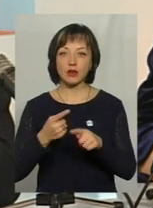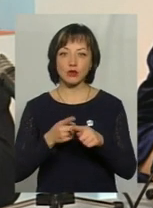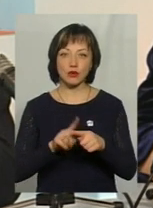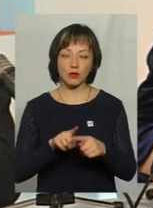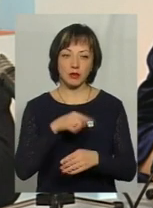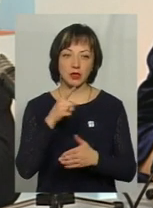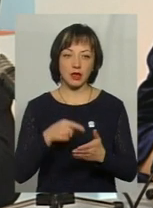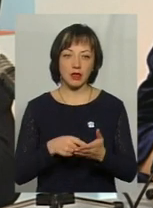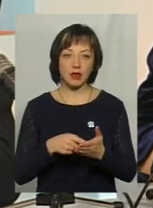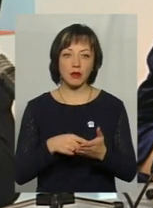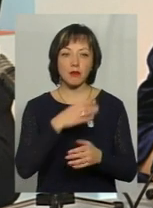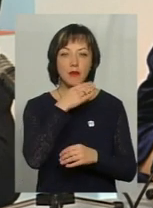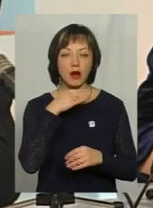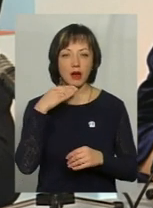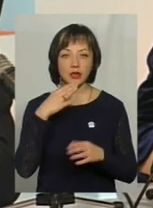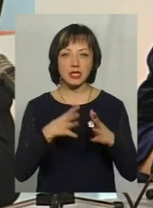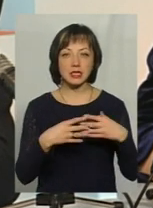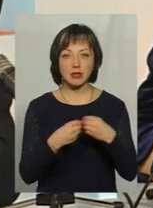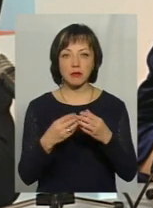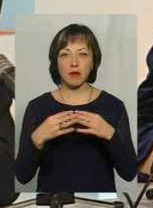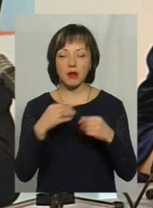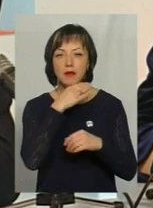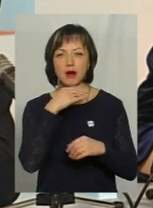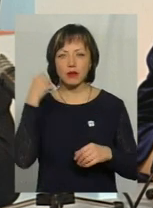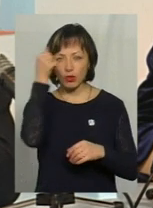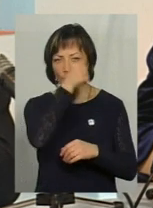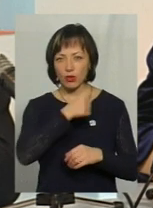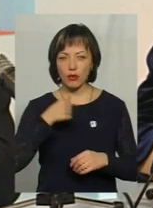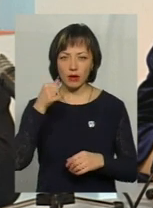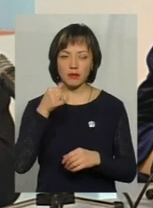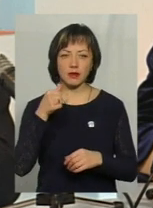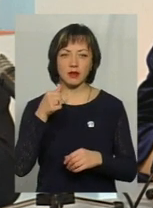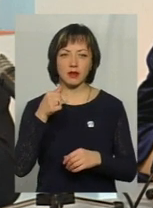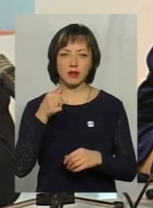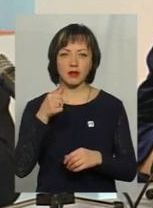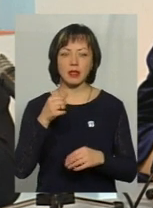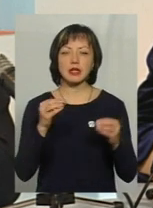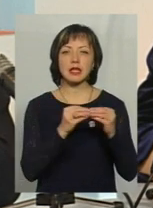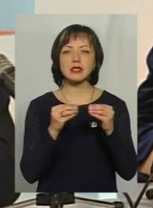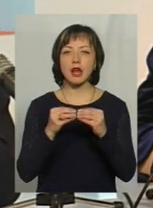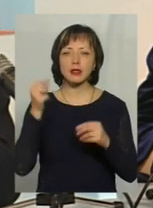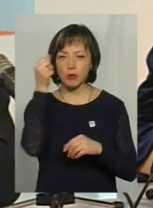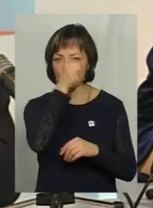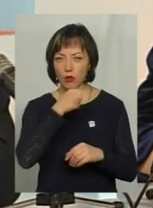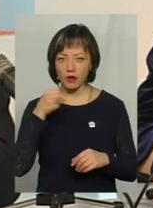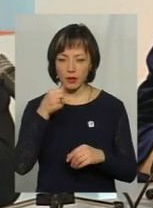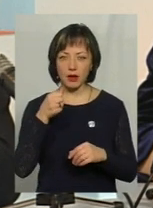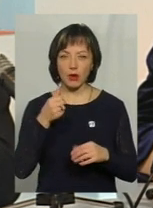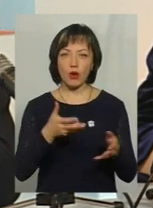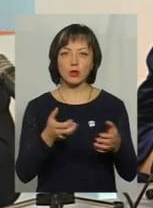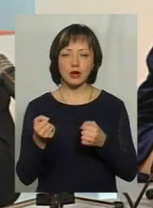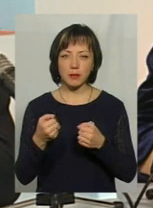питання, тому що багато сім'єї роками, потрібно сказати навіть не роками, а десятками років,